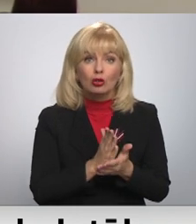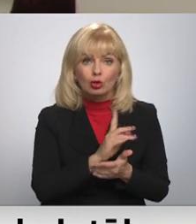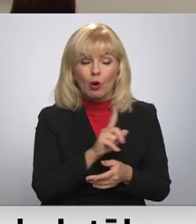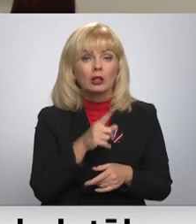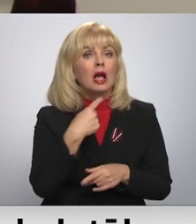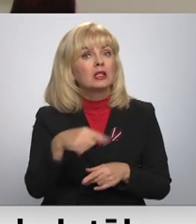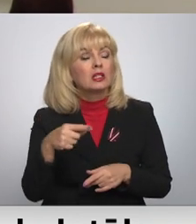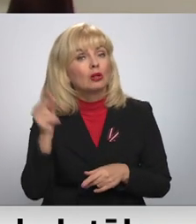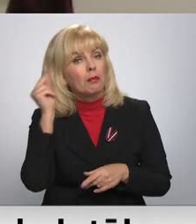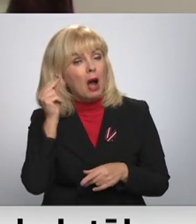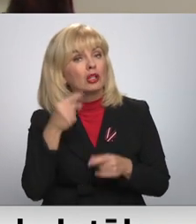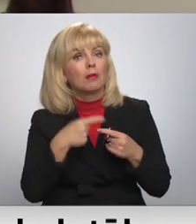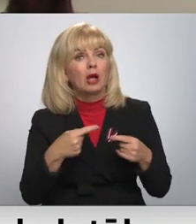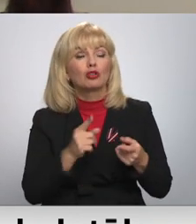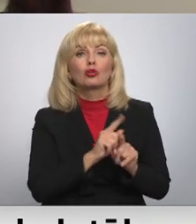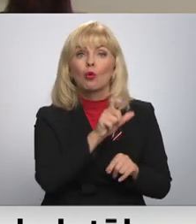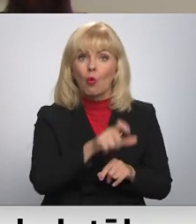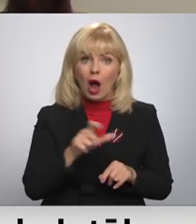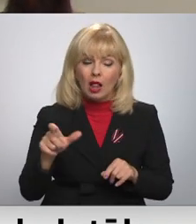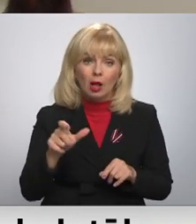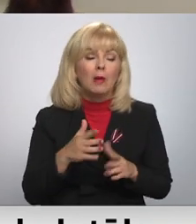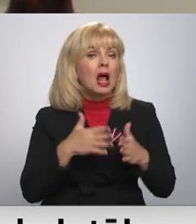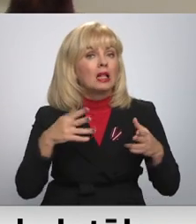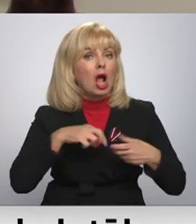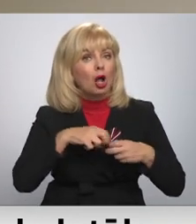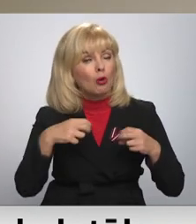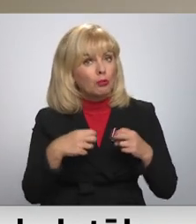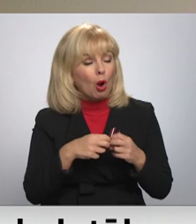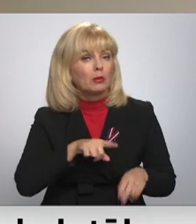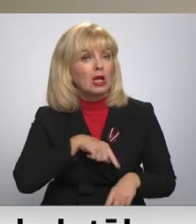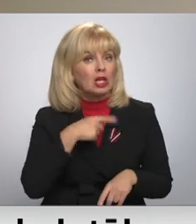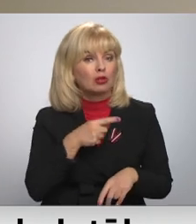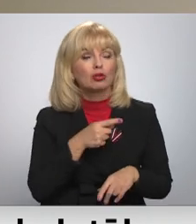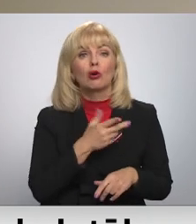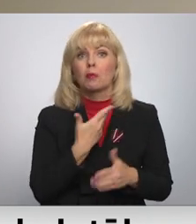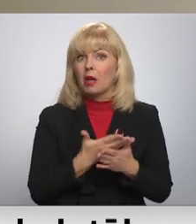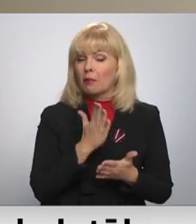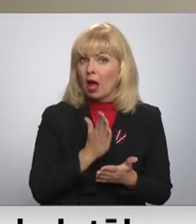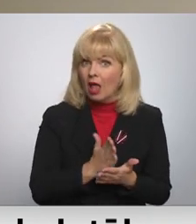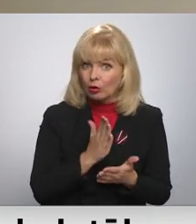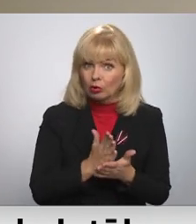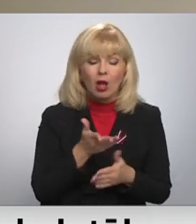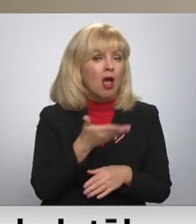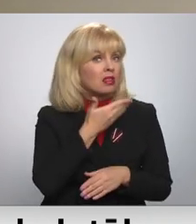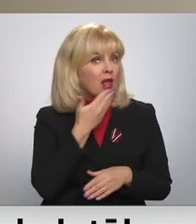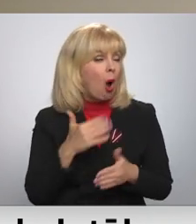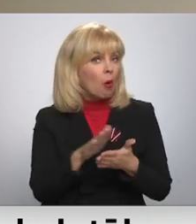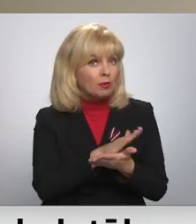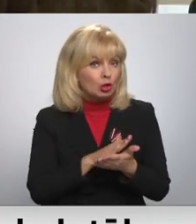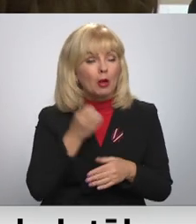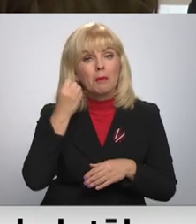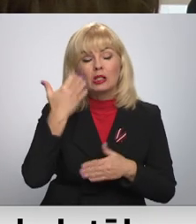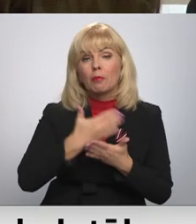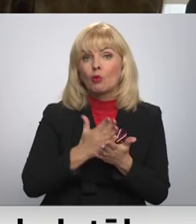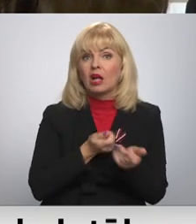arī ar citu mācību priekšmeta skolotājiem tik lielu problēmu, lai jūkstoši nenotikt stundas nēsot, tomēr izglītības nodaļu